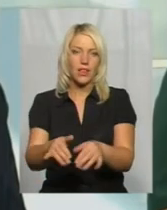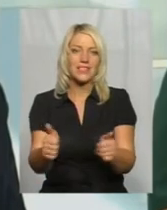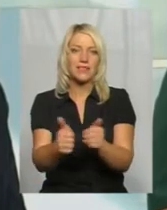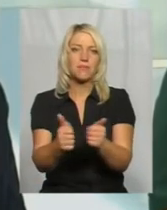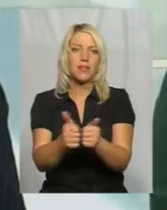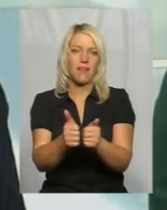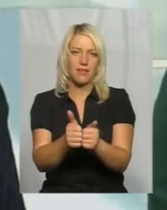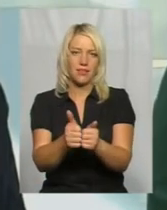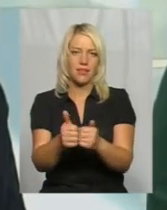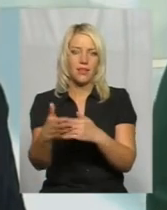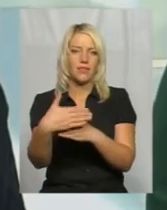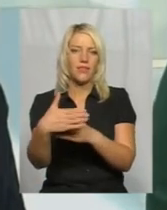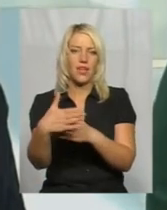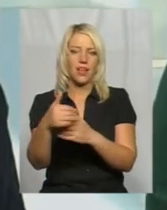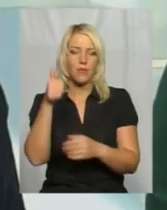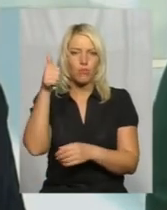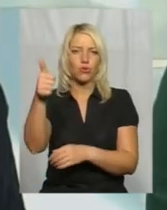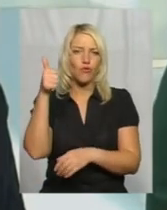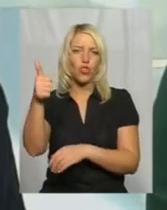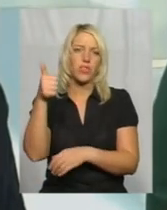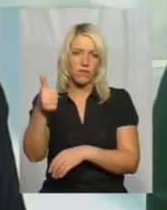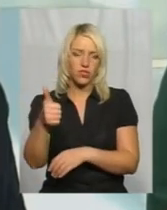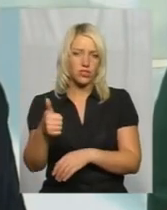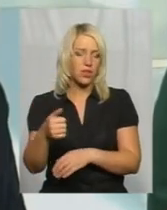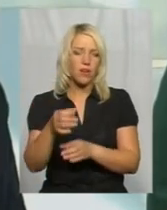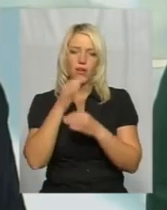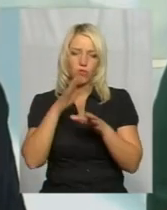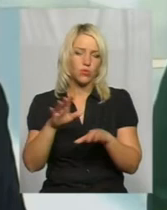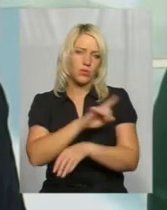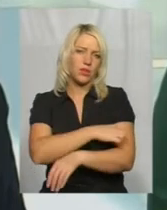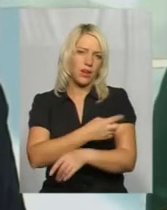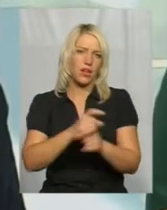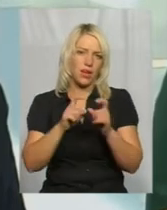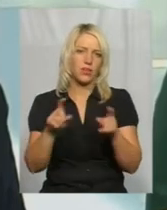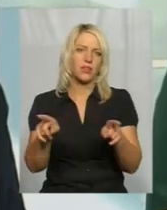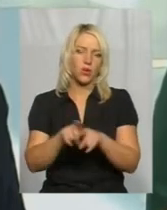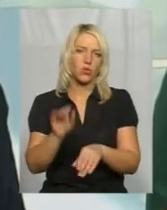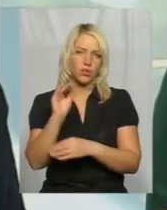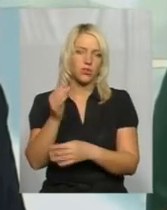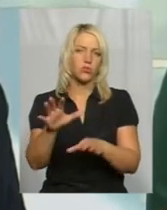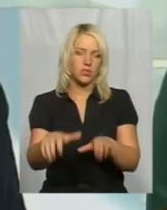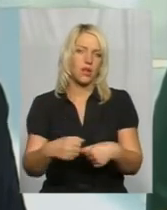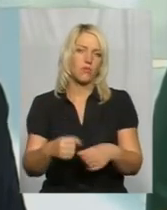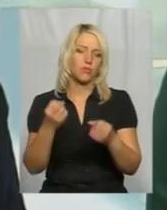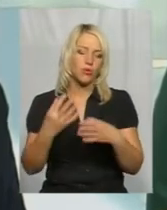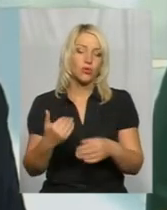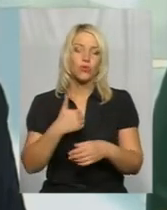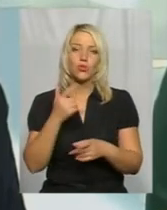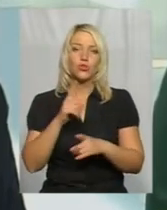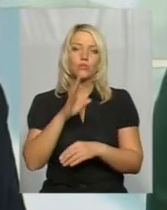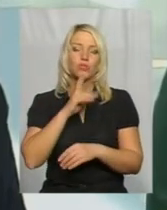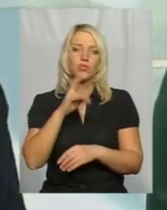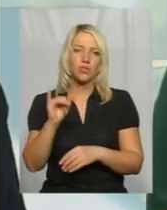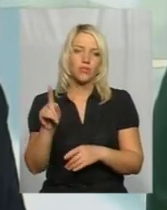дверей, позвонивши в дзвінок, я думаю, що в любій лікарні таку дитину заберуть. І хочеться просто, щоб ті жінки, в яких